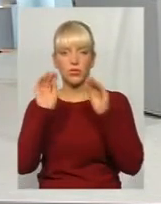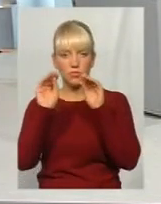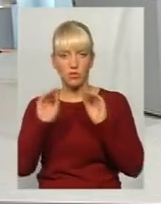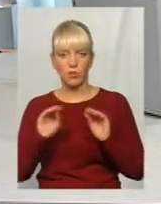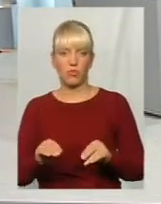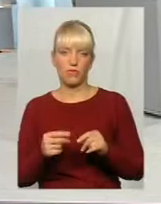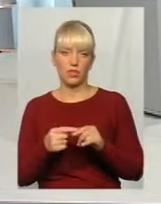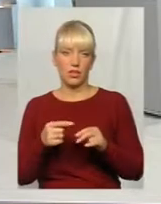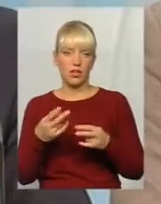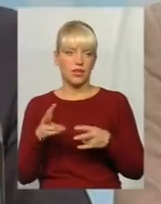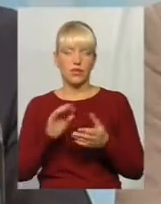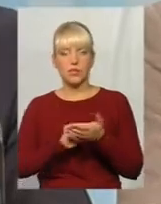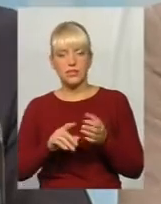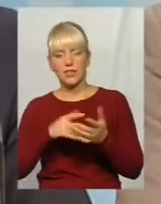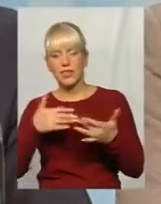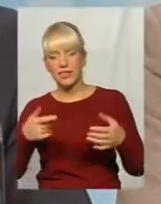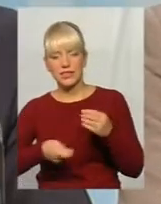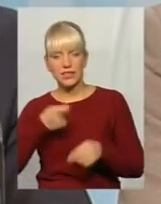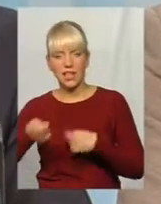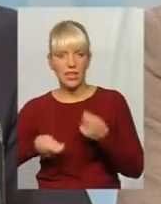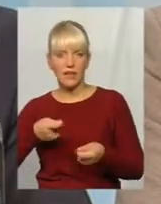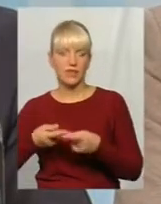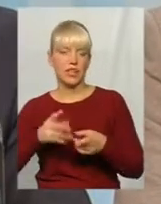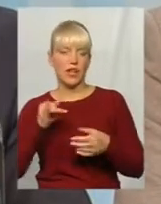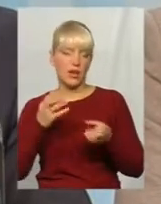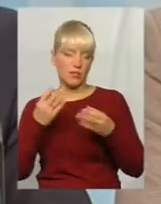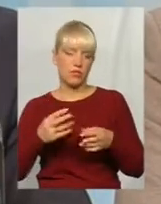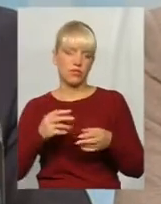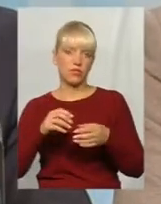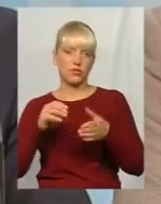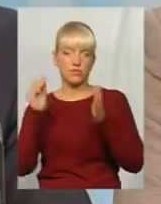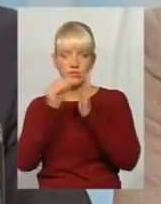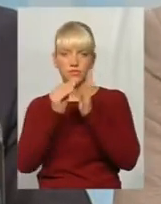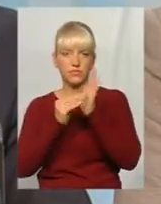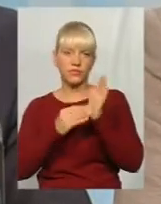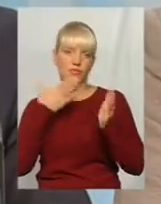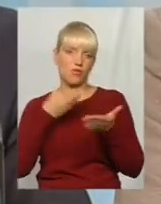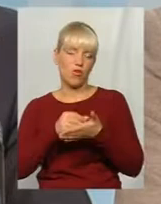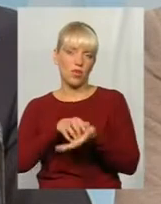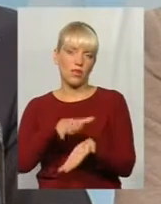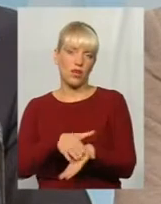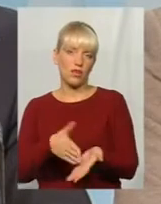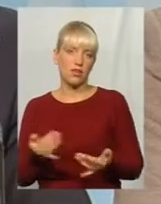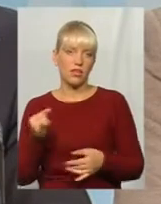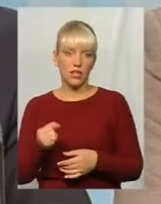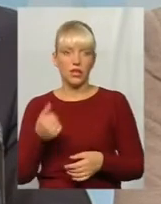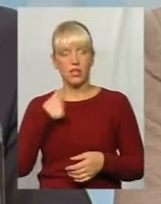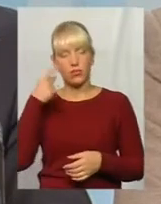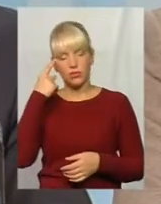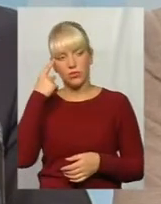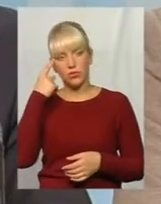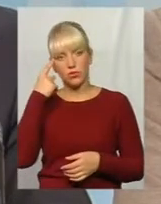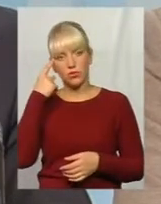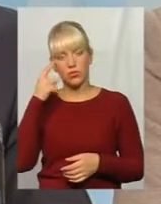не пишеш різні заяви і так далі. спеціальні поля, в які ти вносиш просто свої дані і також, я думаю, що в процесі